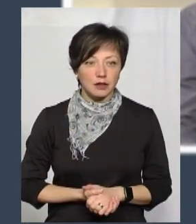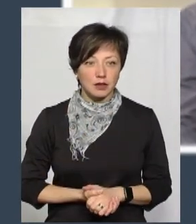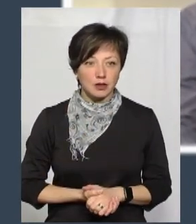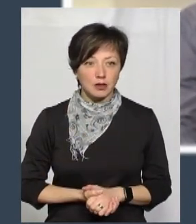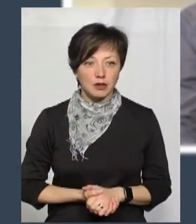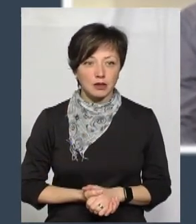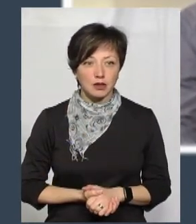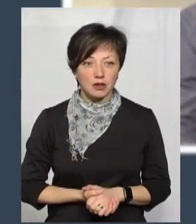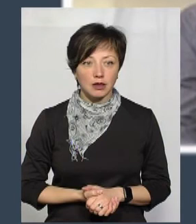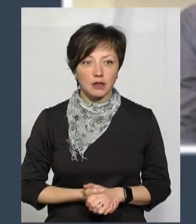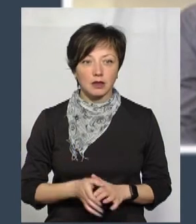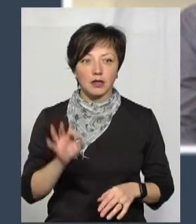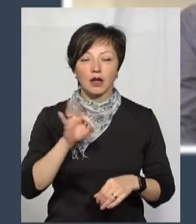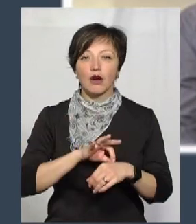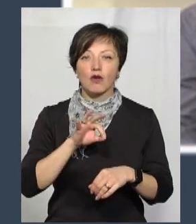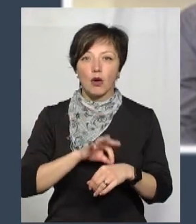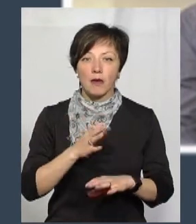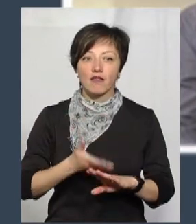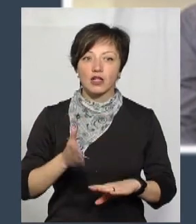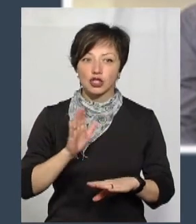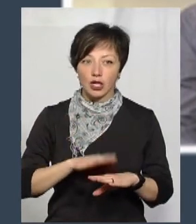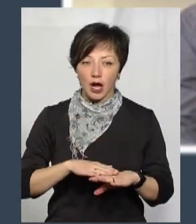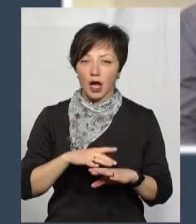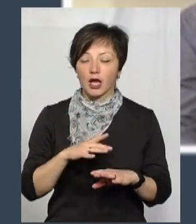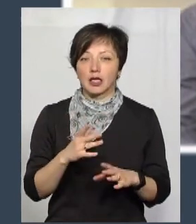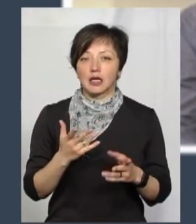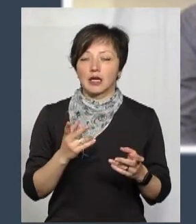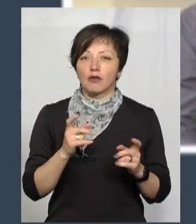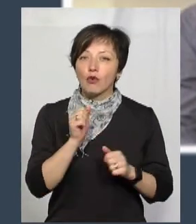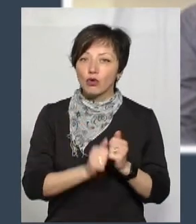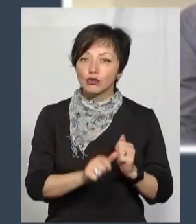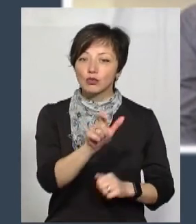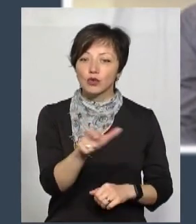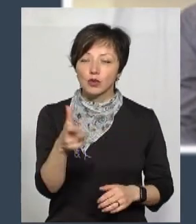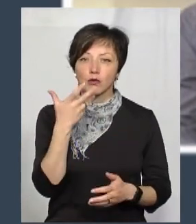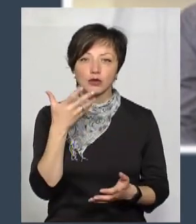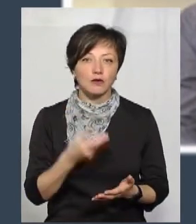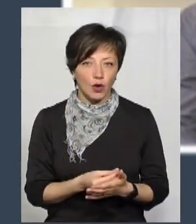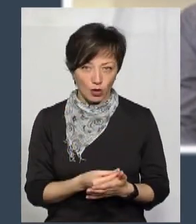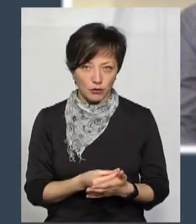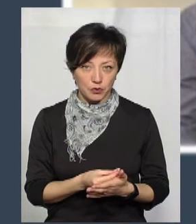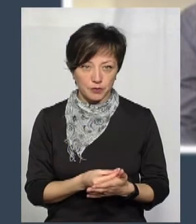Хвороба дуже важка, підступна, і в кожної людини протікає по-своєму.